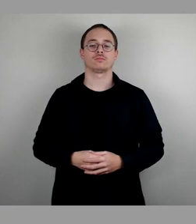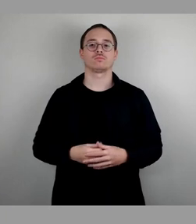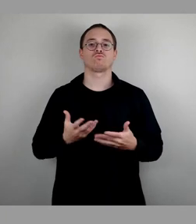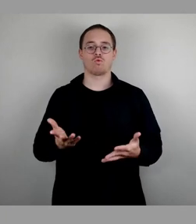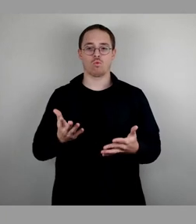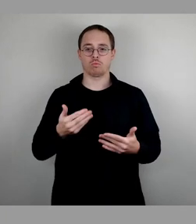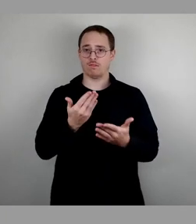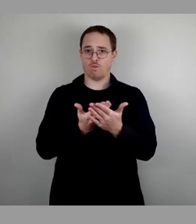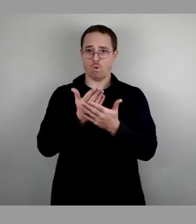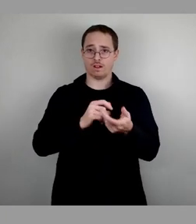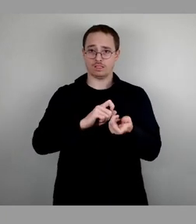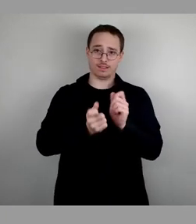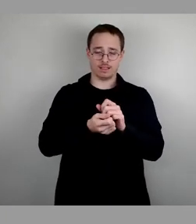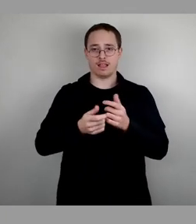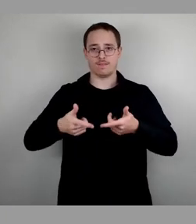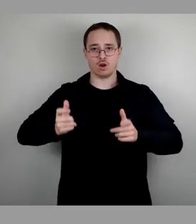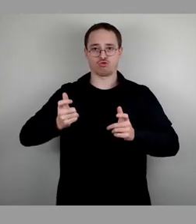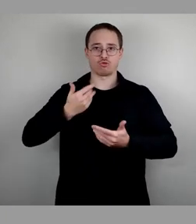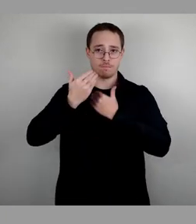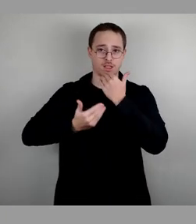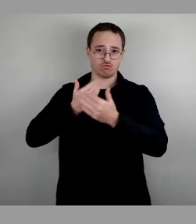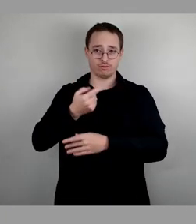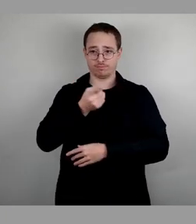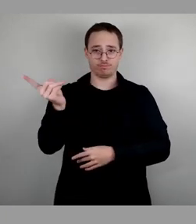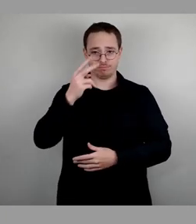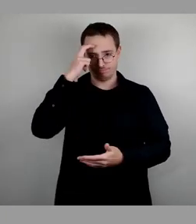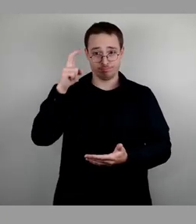Ausschussbericht zustimmen kann, dann bitte ich um das Stimmzeichen.